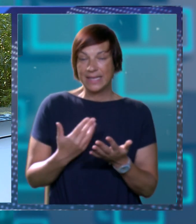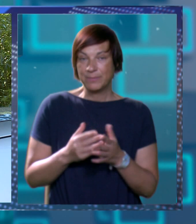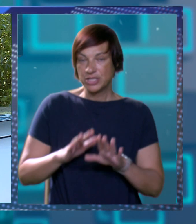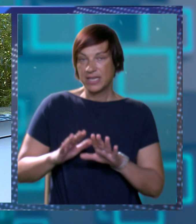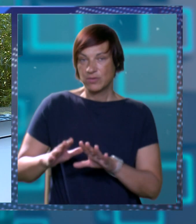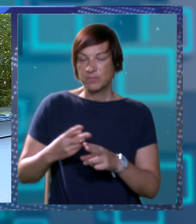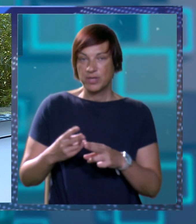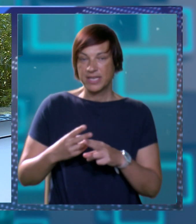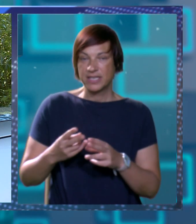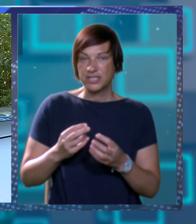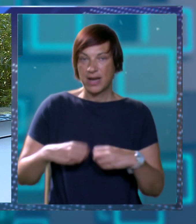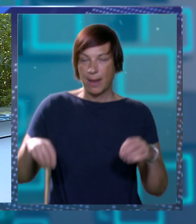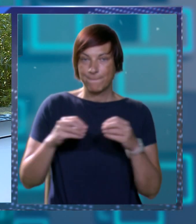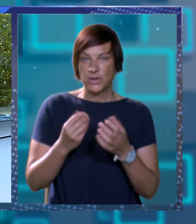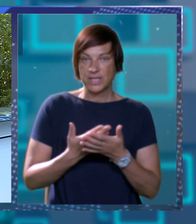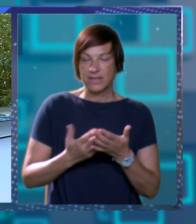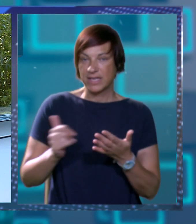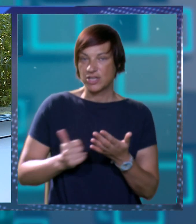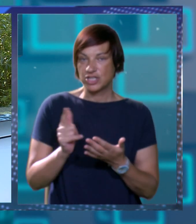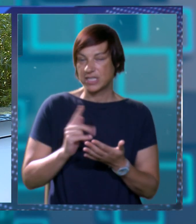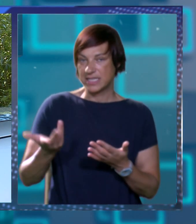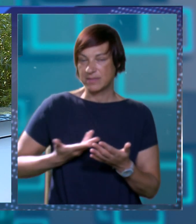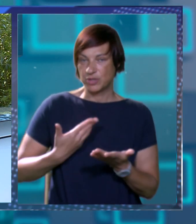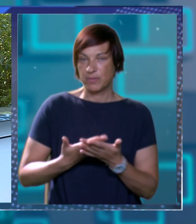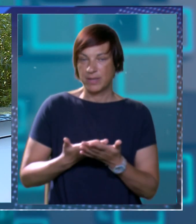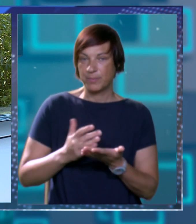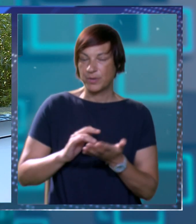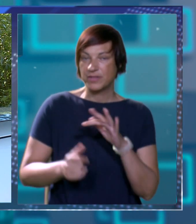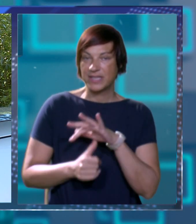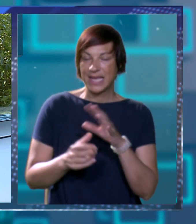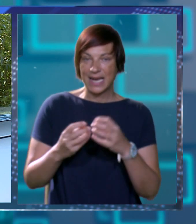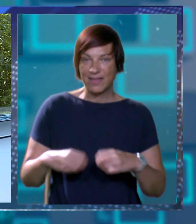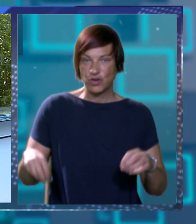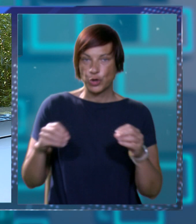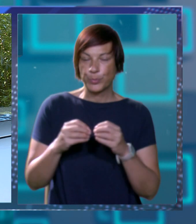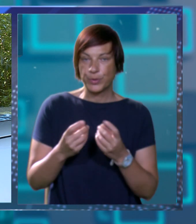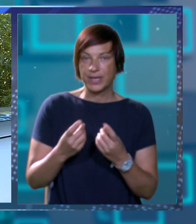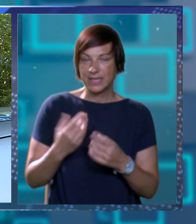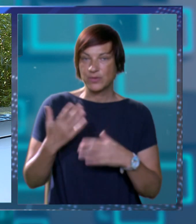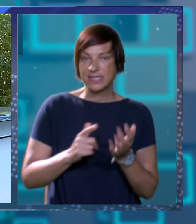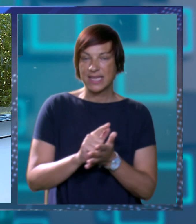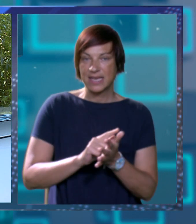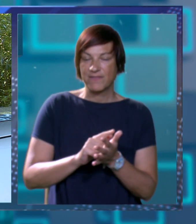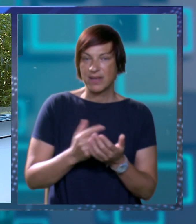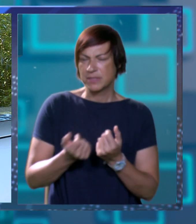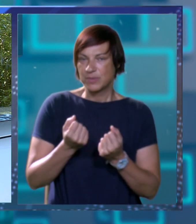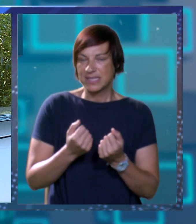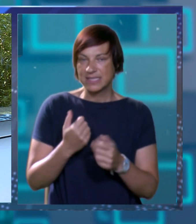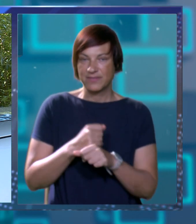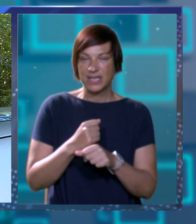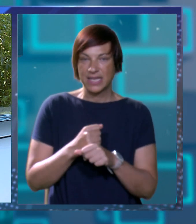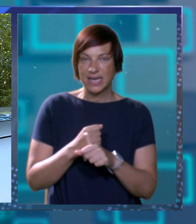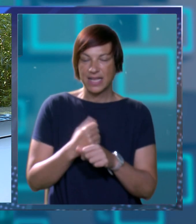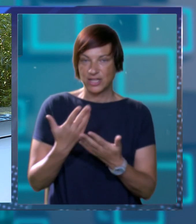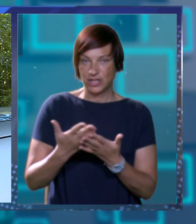sporeg rješavanja te projektne dokumentacije još nismo dobili potvrde sve na glavni projekt ali evo u zadnje vrijeme smo stvarno intenzivirali